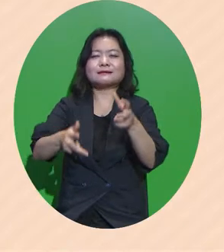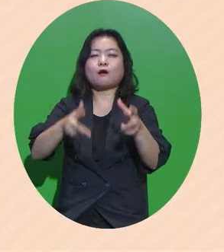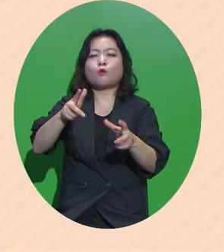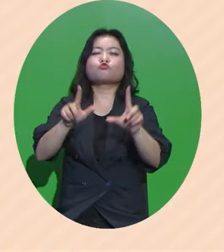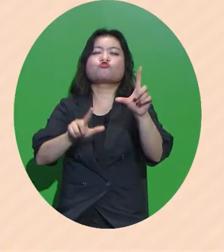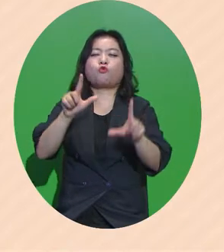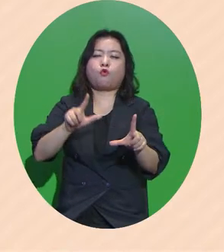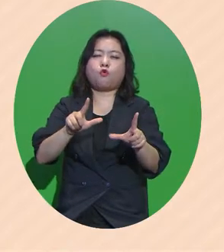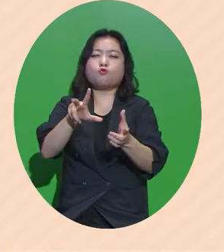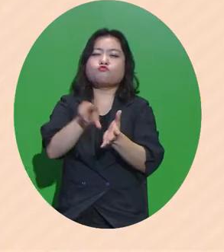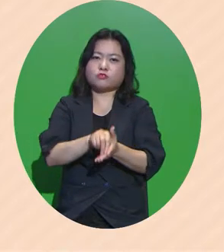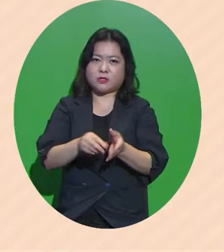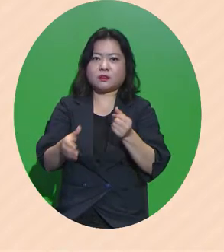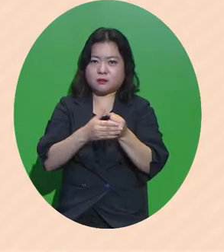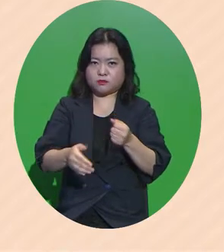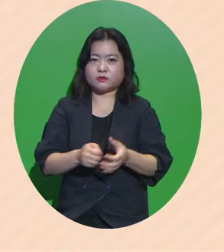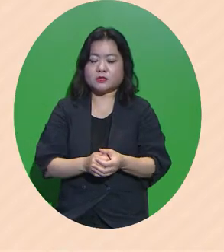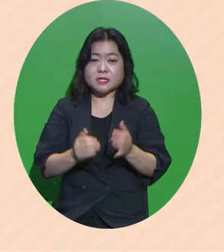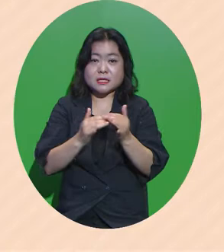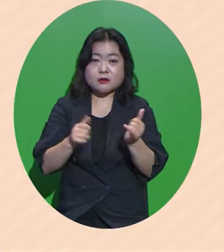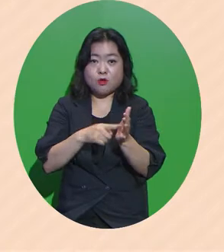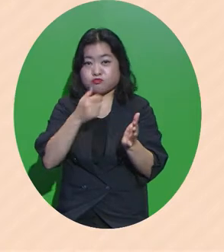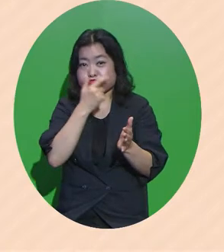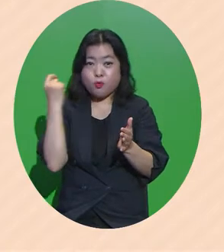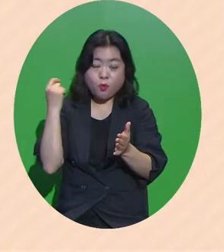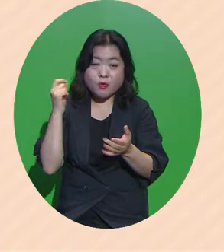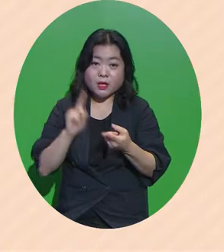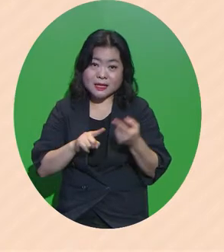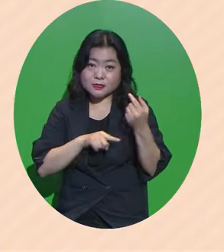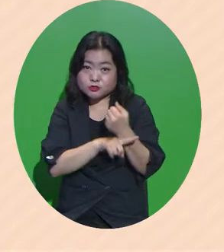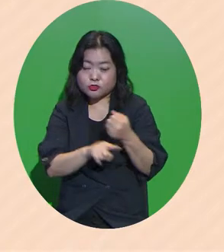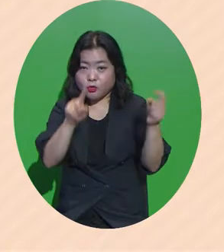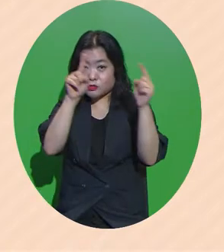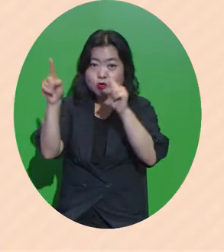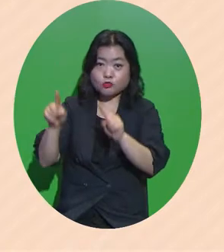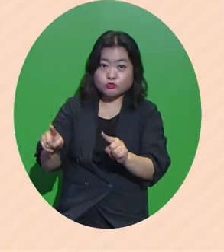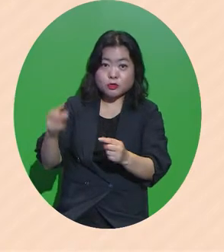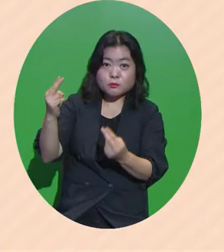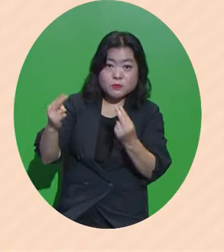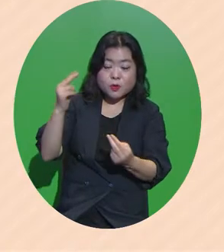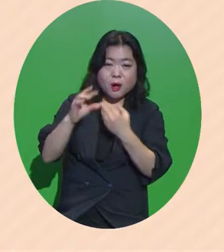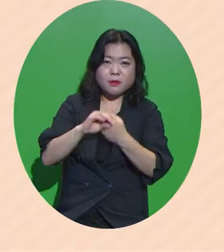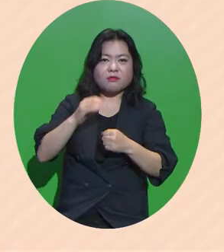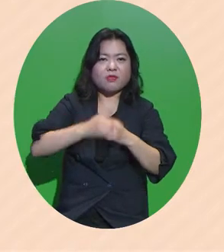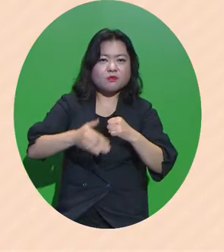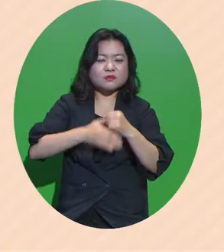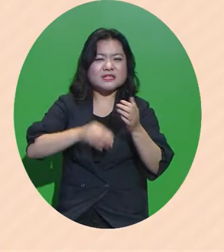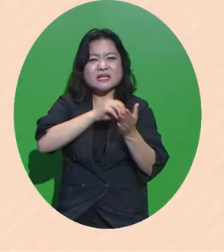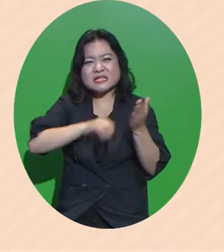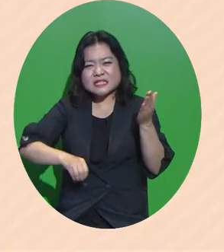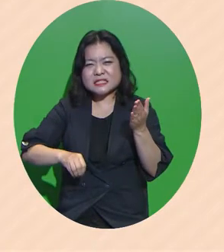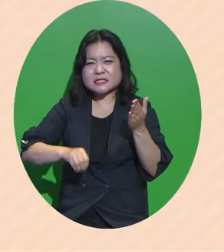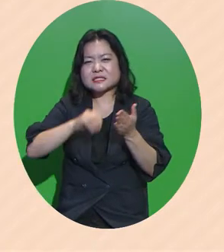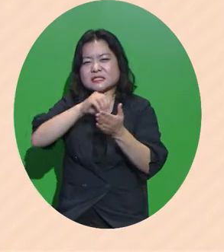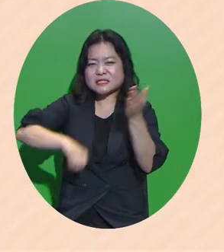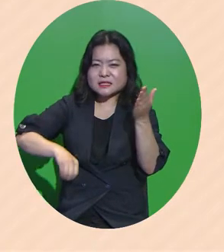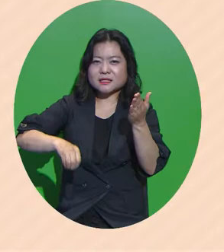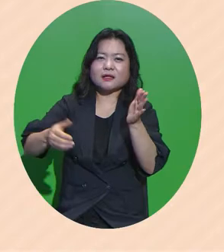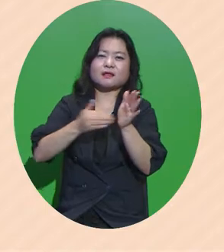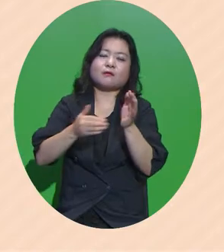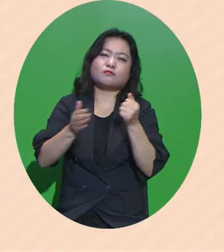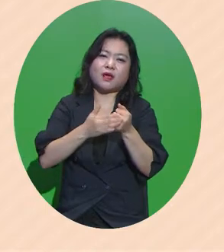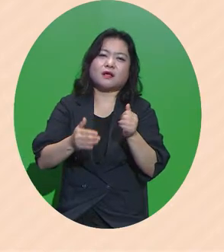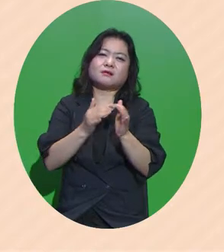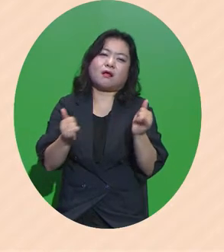기인한다고 할 수 있습니다 인력 부족 사유도 전국에 비해서 이직으로 인한 인력 부족 사유가 높은 것이